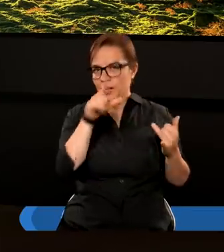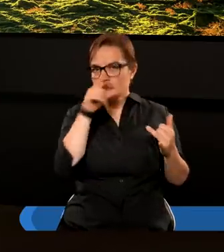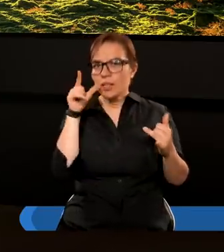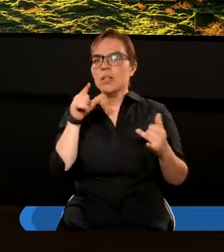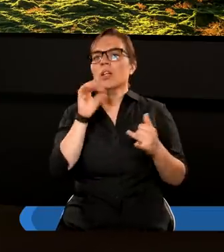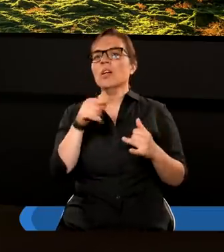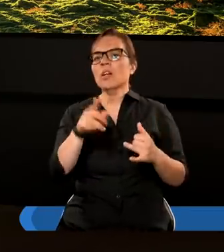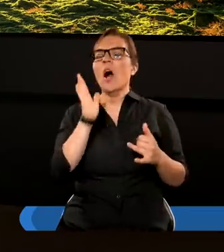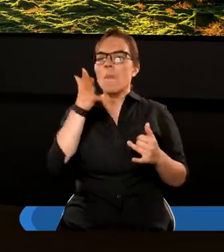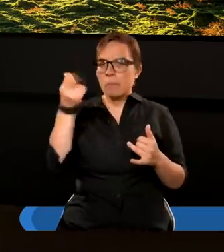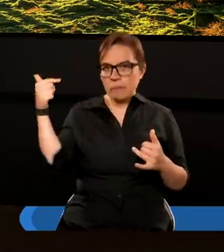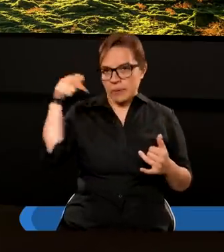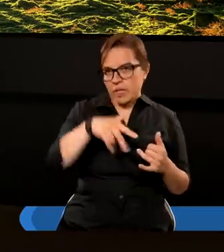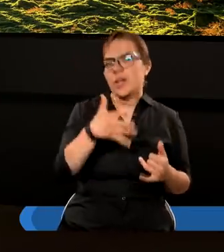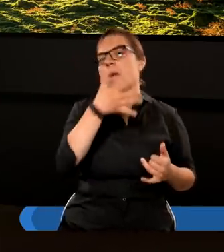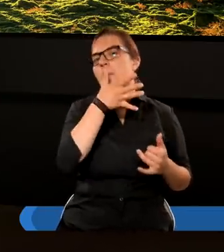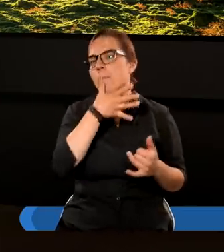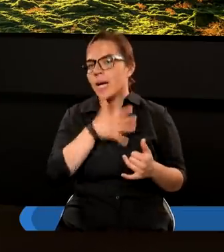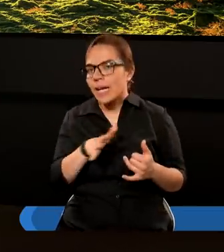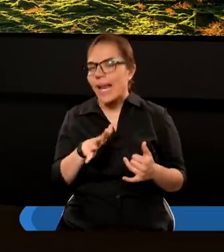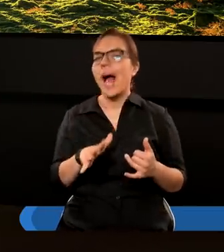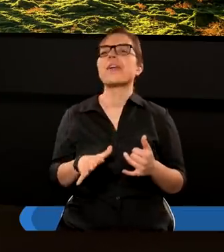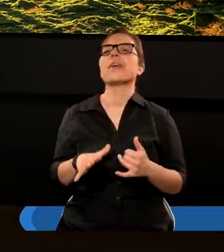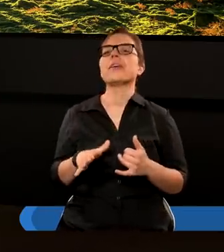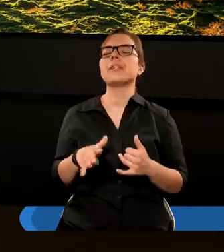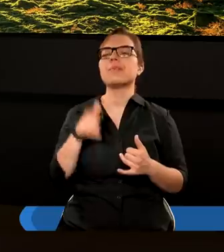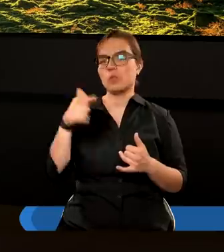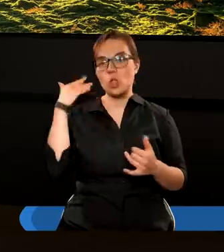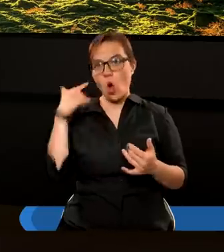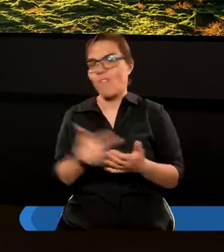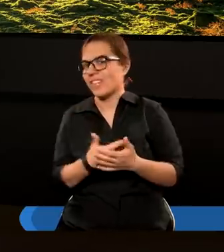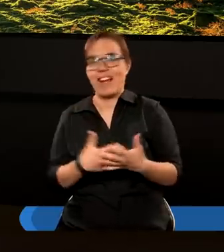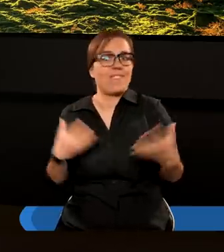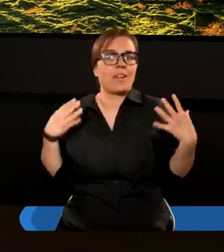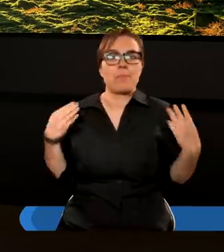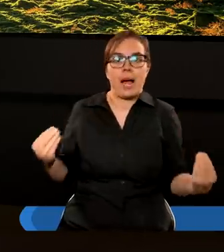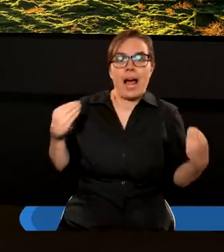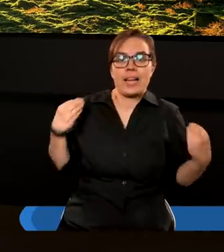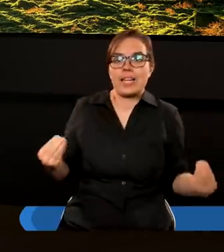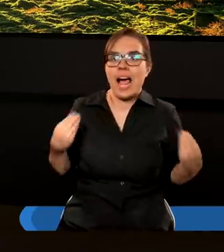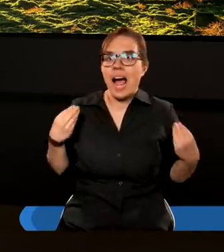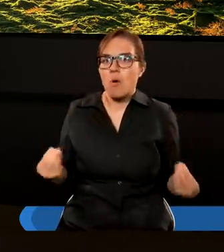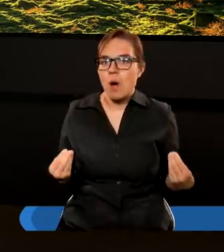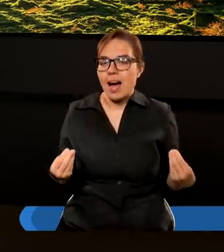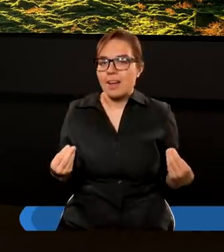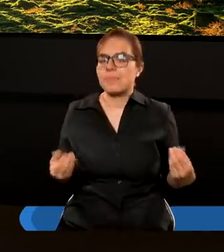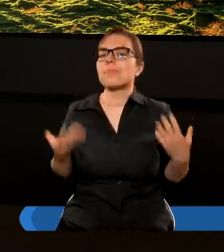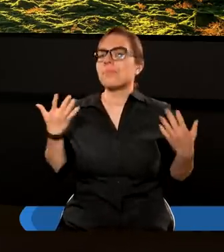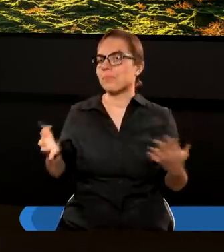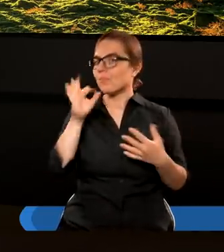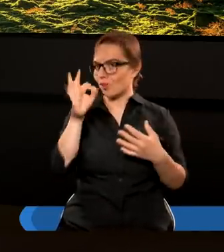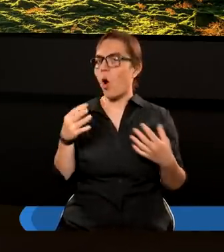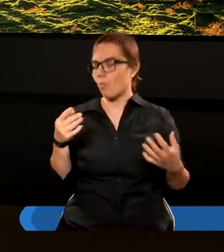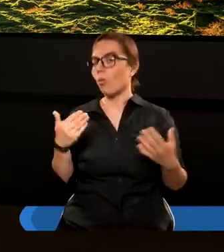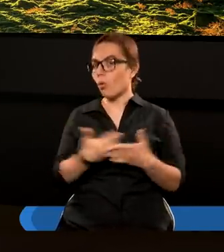To, że przyjdzie Mesjasz, przecież to bardzo dobra nowina. Jan Chrzciciel głosił też tę